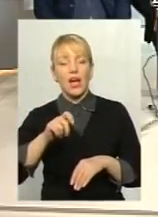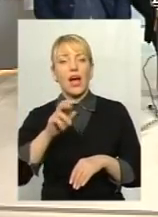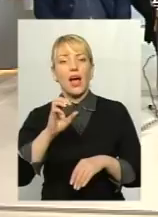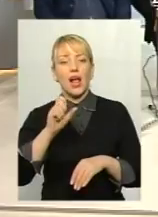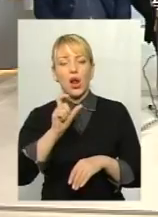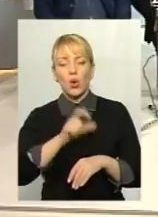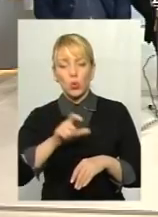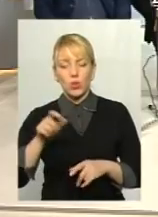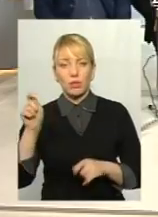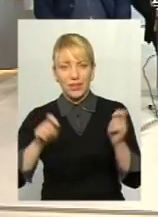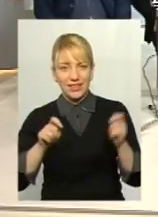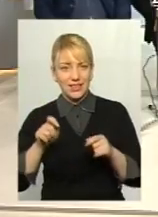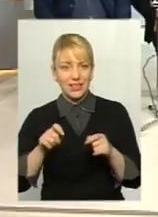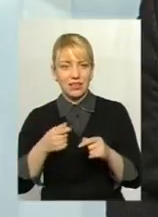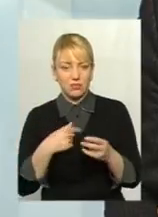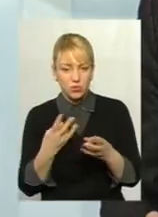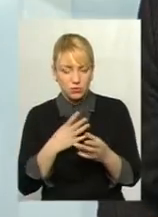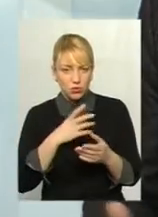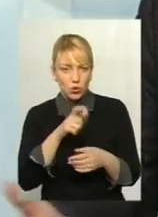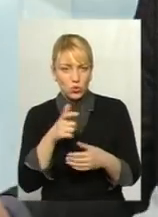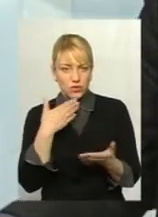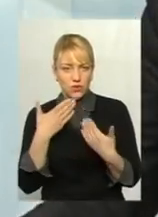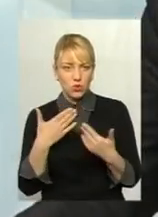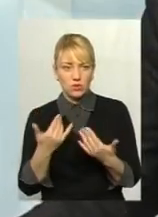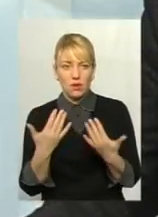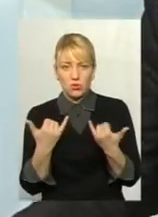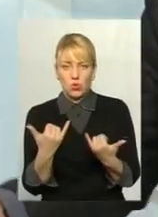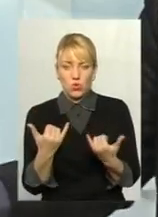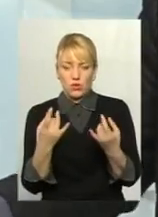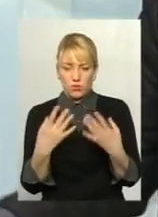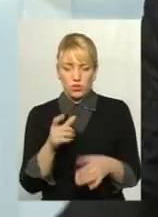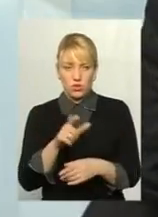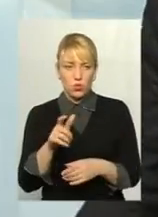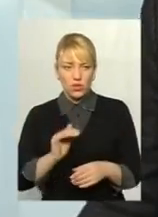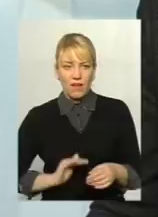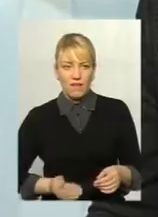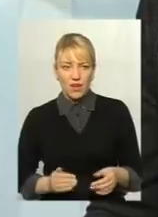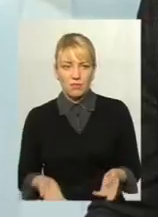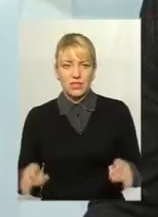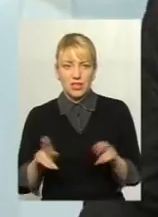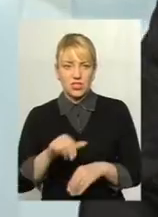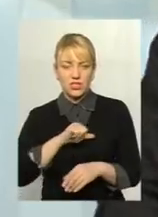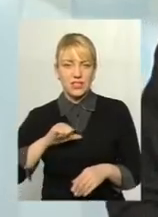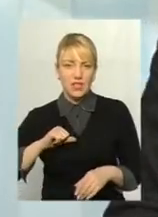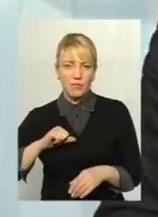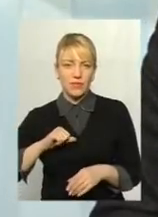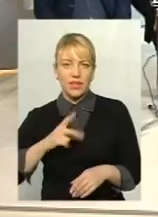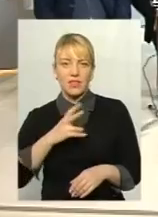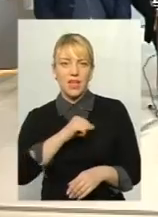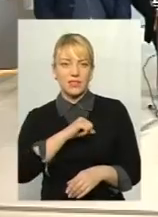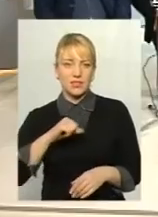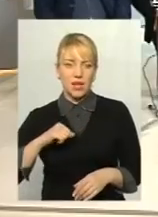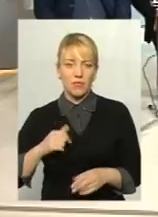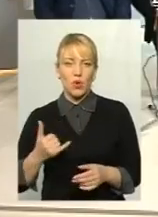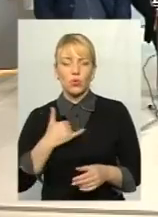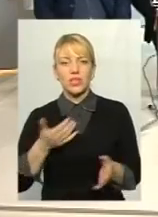Люди приїхали. Тобто має бути людське відношення. Тому ми сьогодні люди, прості, скажімо, фермери, ми лишилися сам на сам. Нас залишається